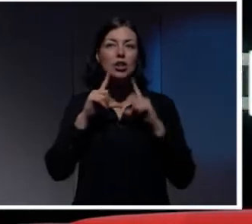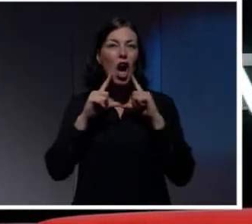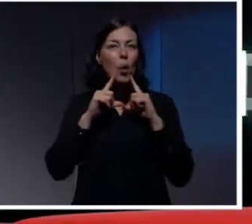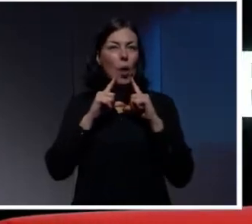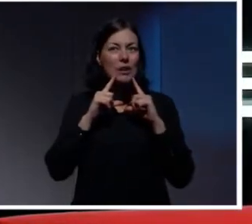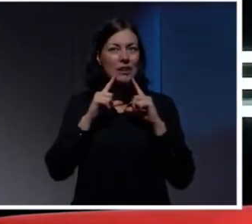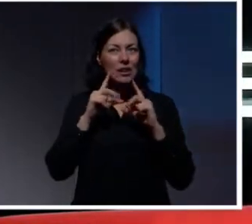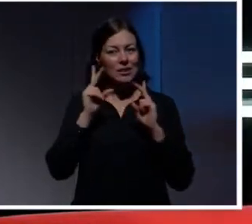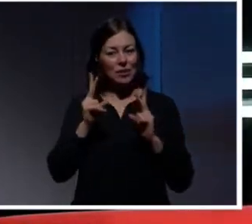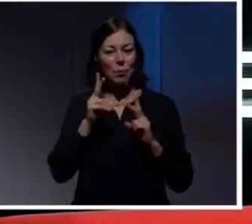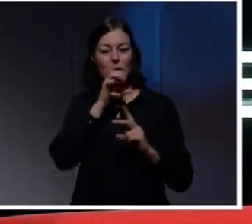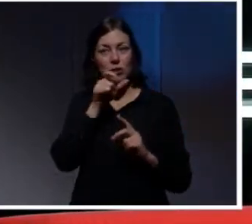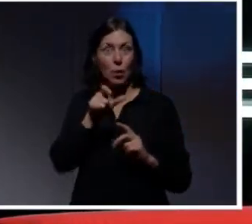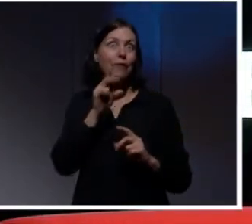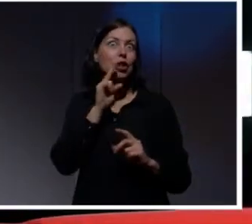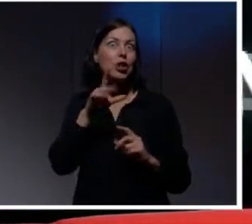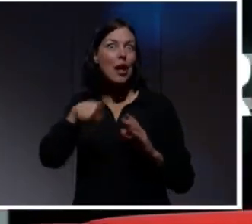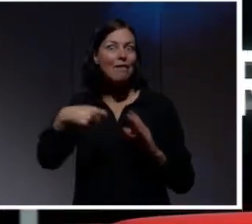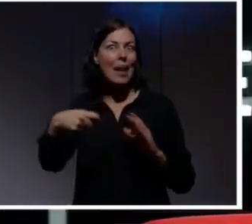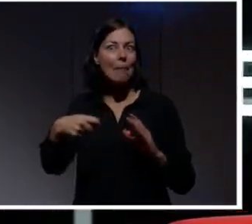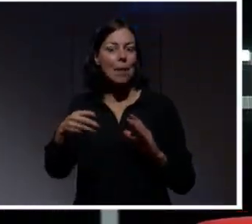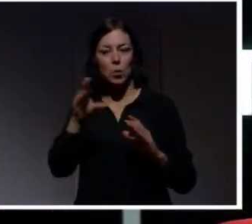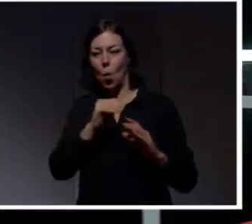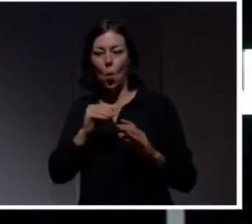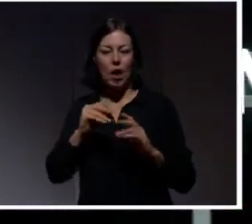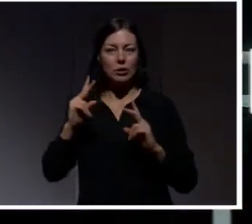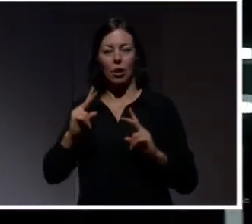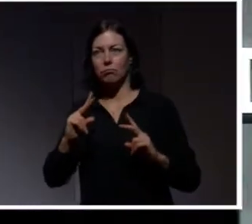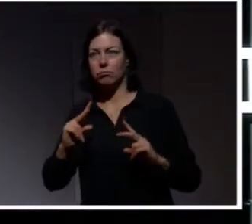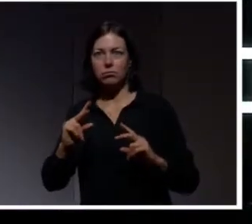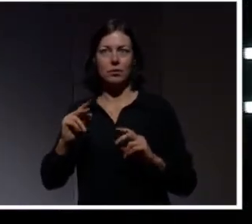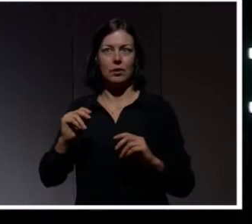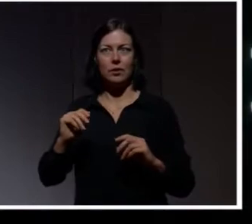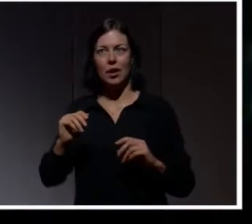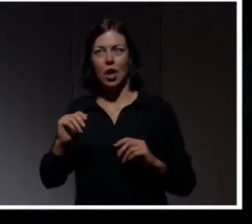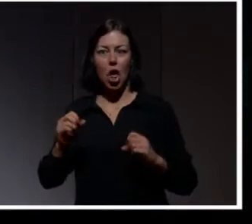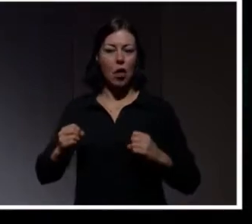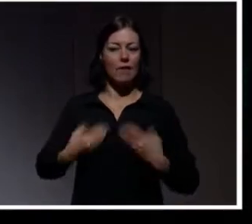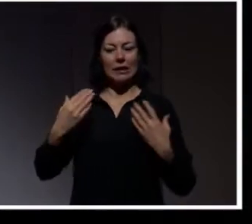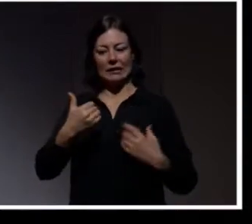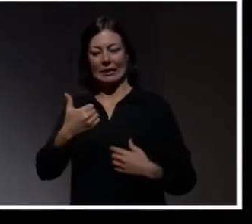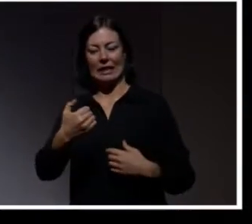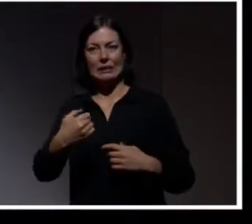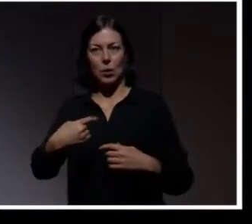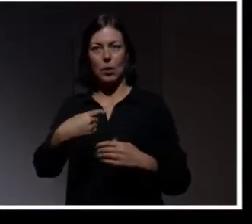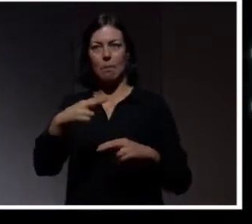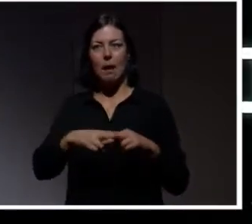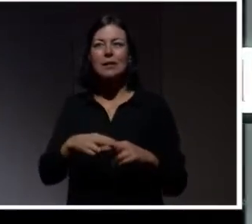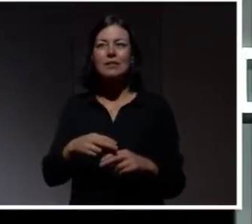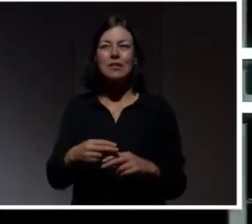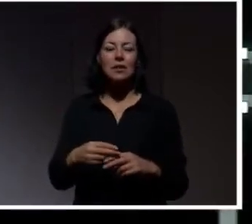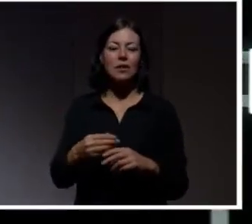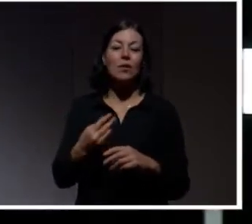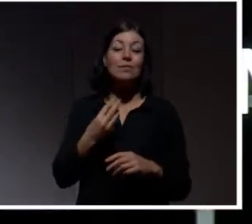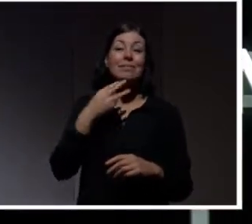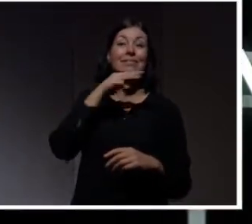filmen, då kom den in som rookie där på 60e plats. Och året före det så var det Dragon. För då var det Game of Thrones som